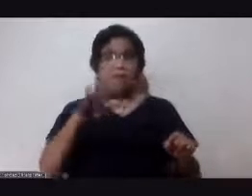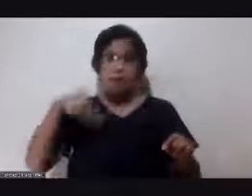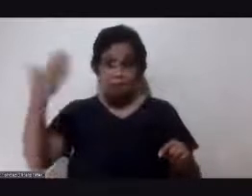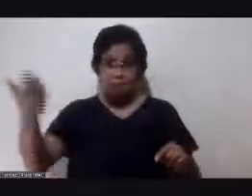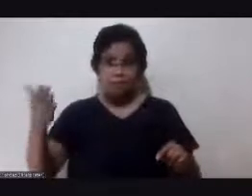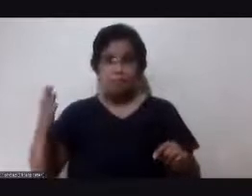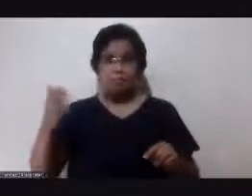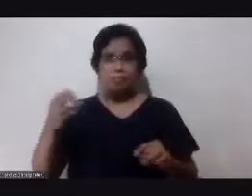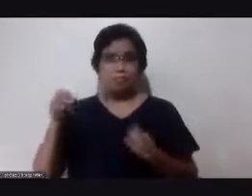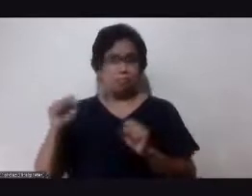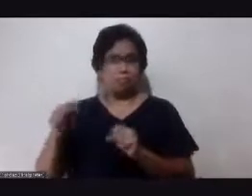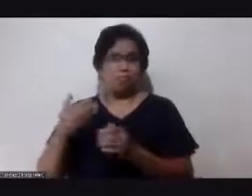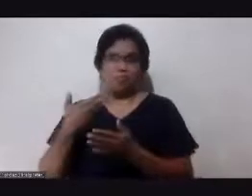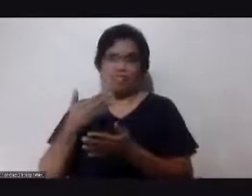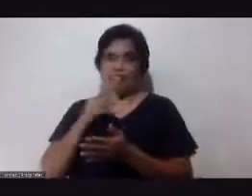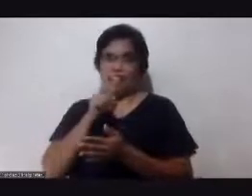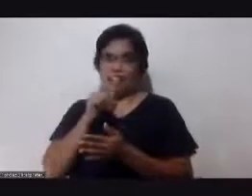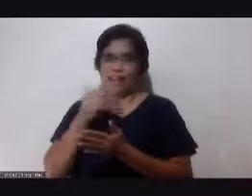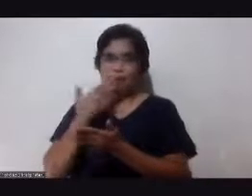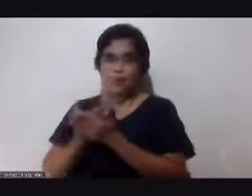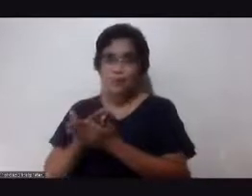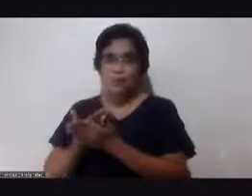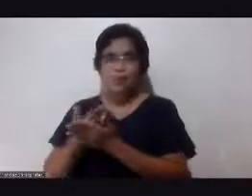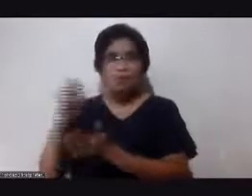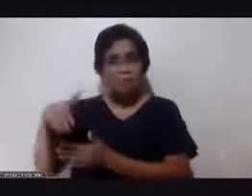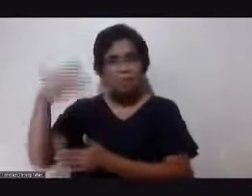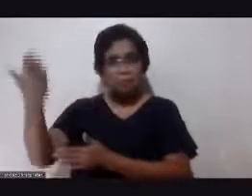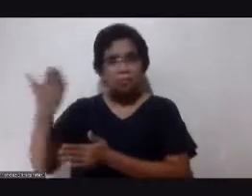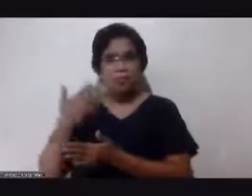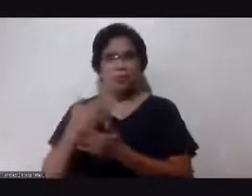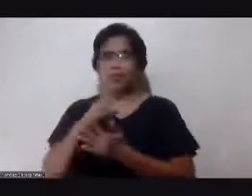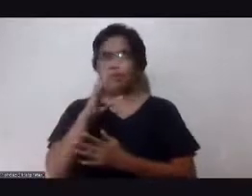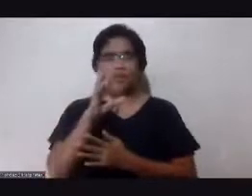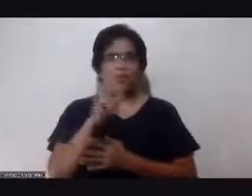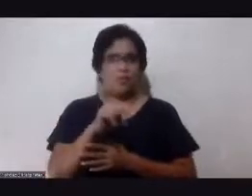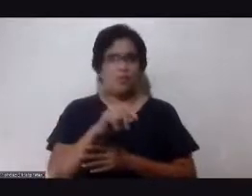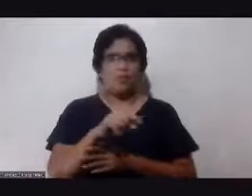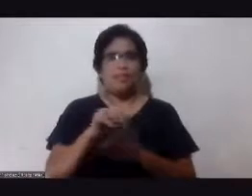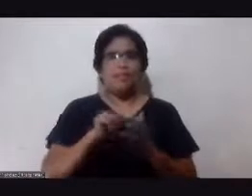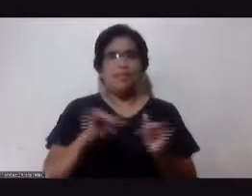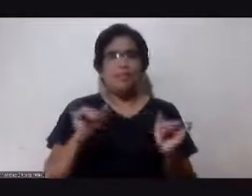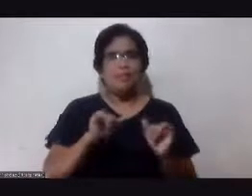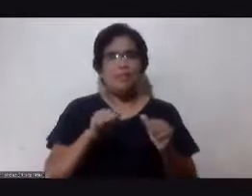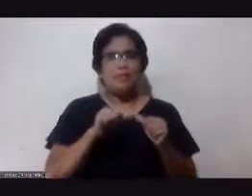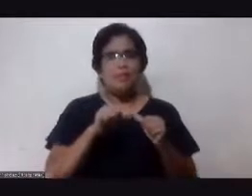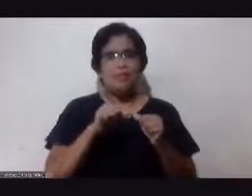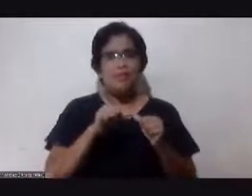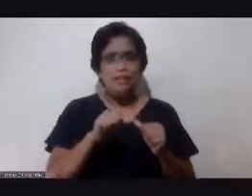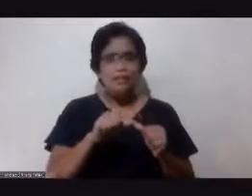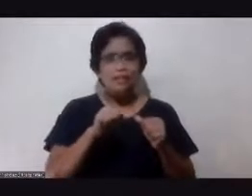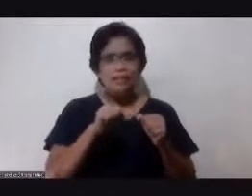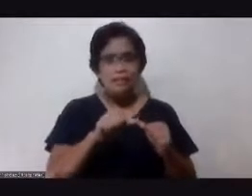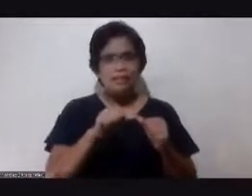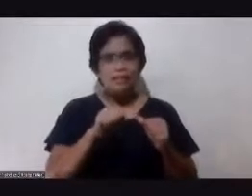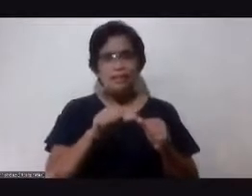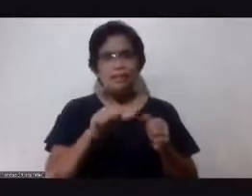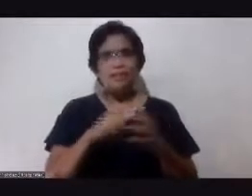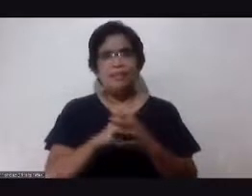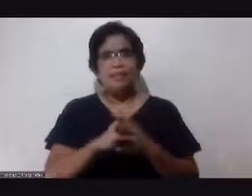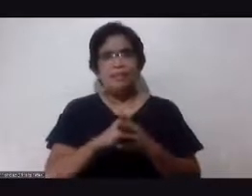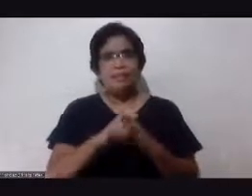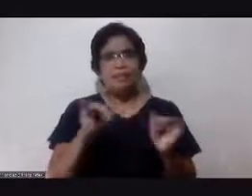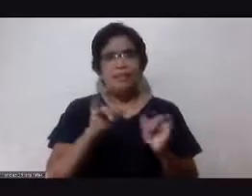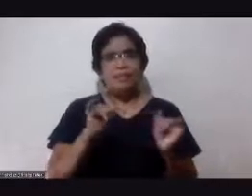akong mabuti. I mean, success is a result of consistency. consistent ka sa ginagawa mo.